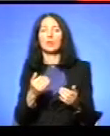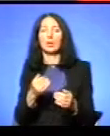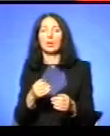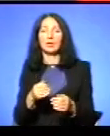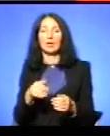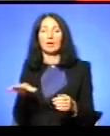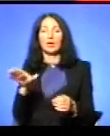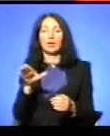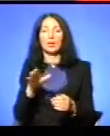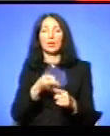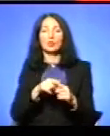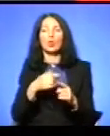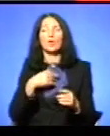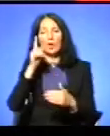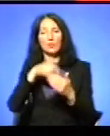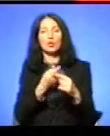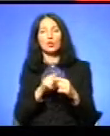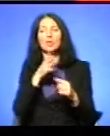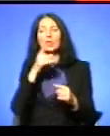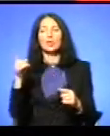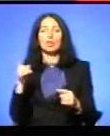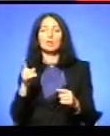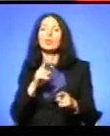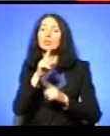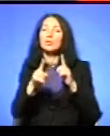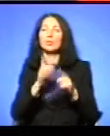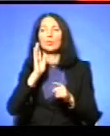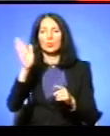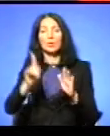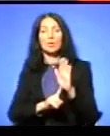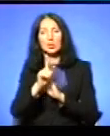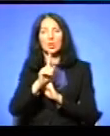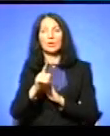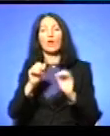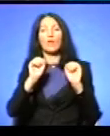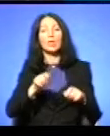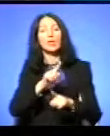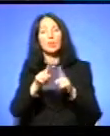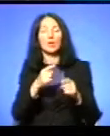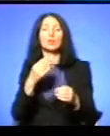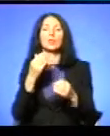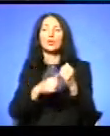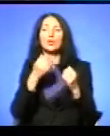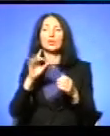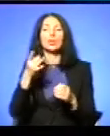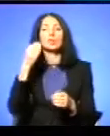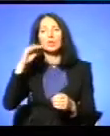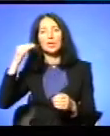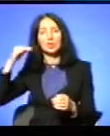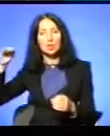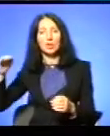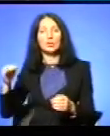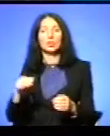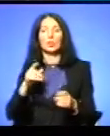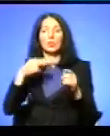що цей час прийде Потихеньку міняється влада І щораз краще, і щораз краще І президенти стають щораз дійовищими Щораз кращими